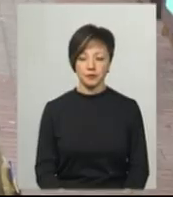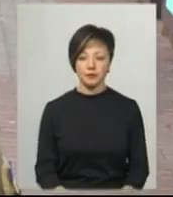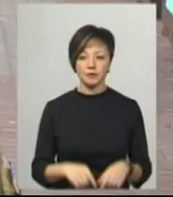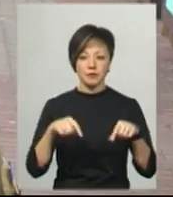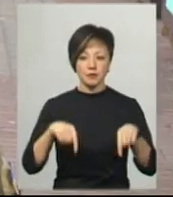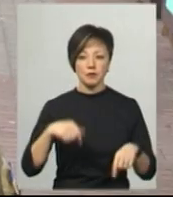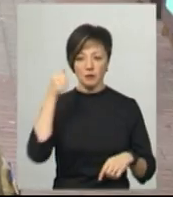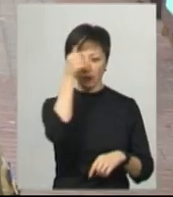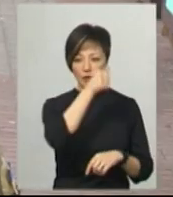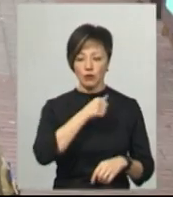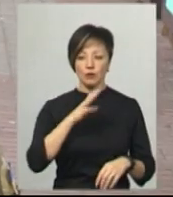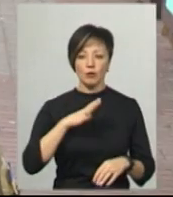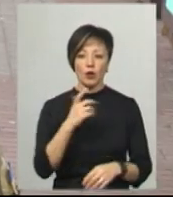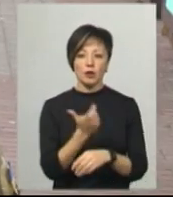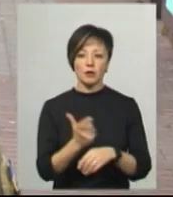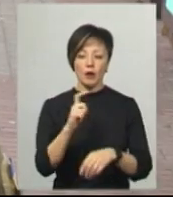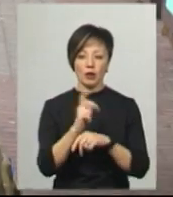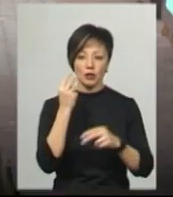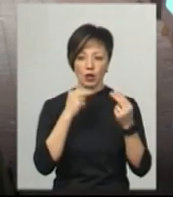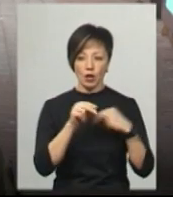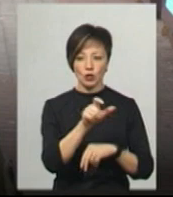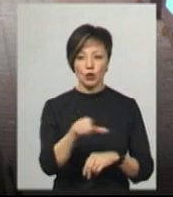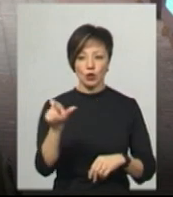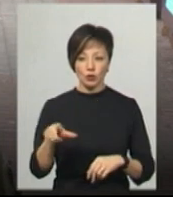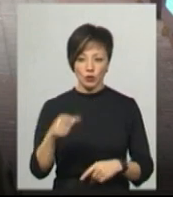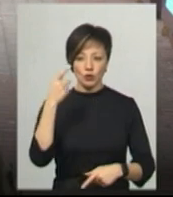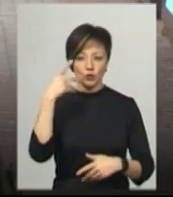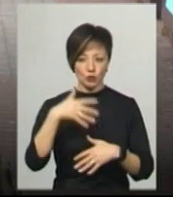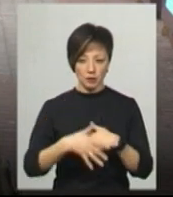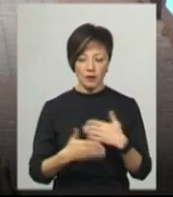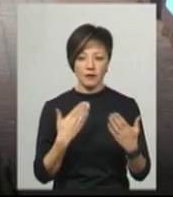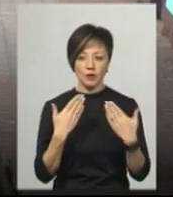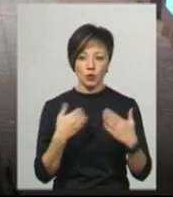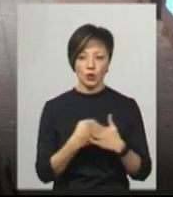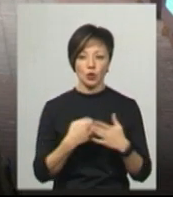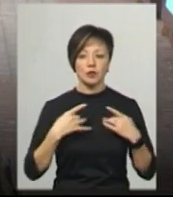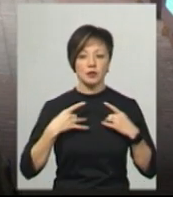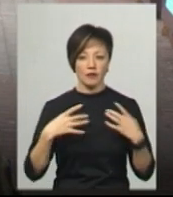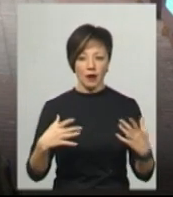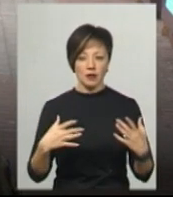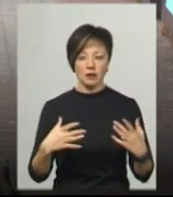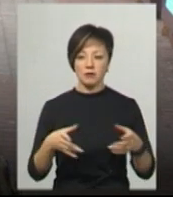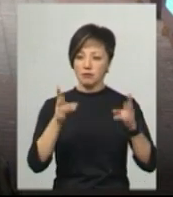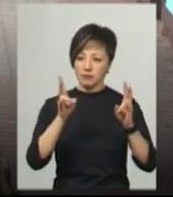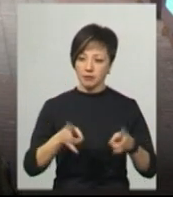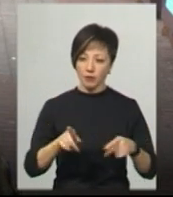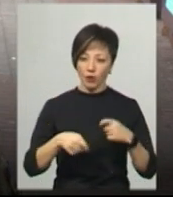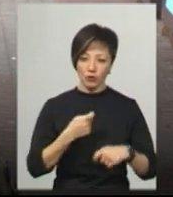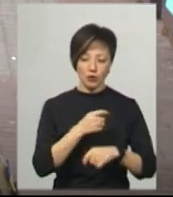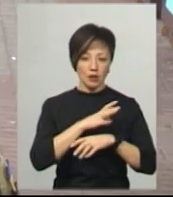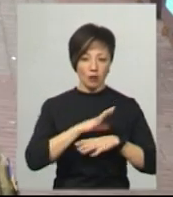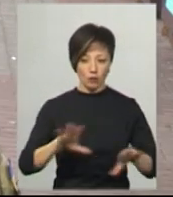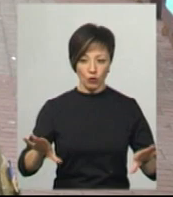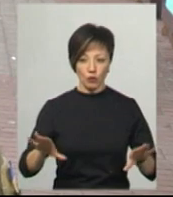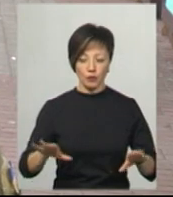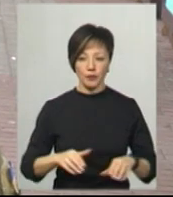цьому році було набагато краще, люди стали більше зрозумінням відноситися до свят, як таких надзвичайних правопорушень ніяких не